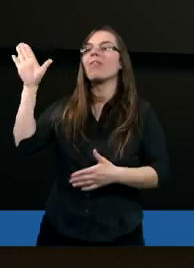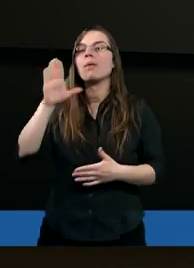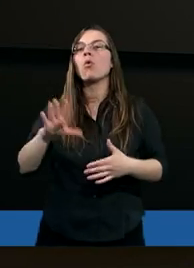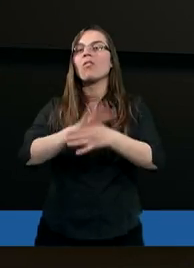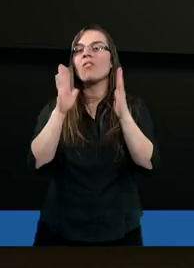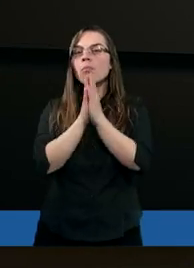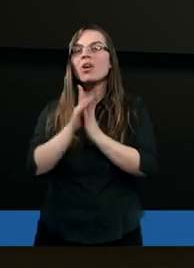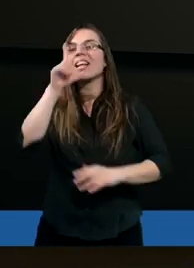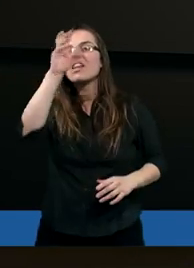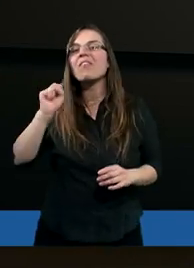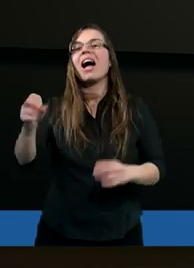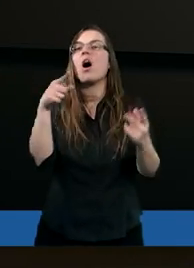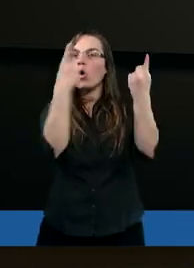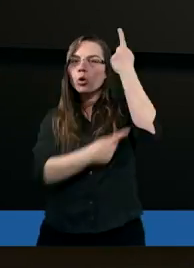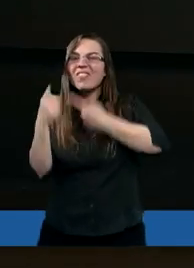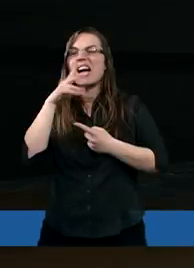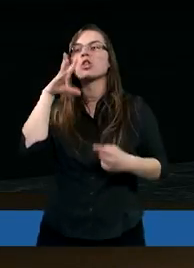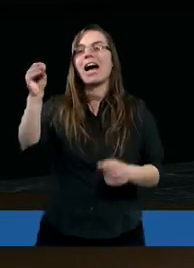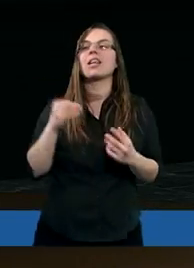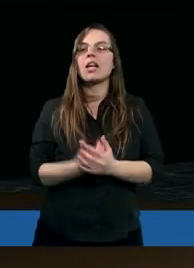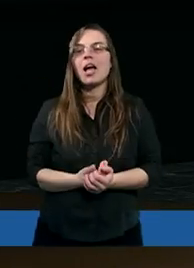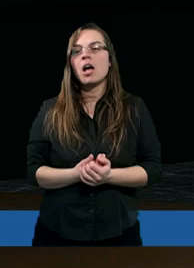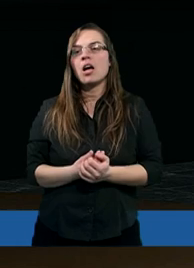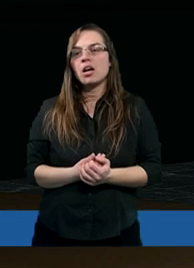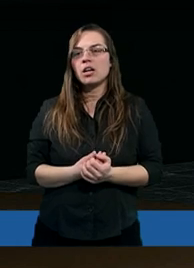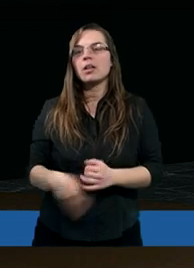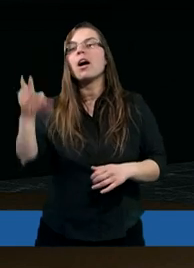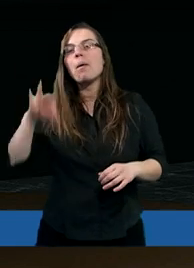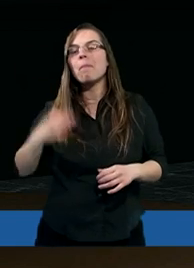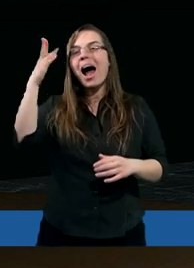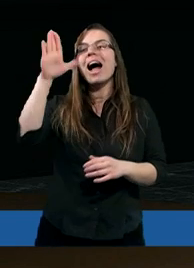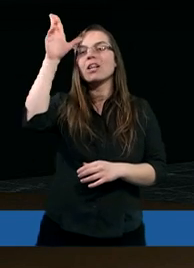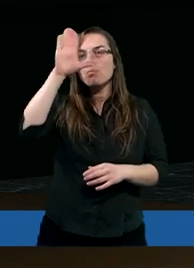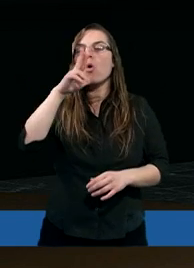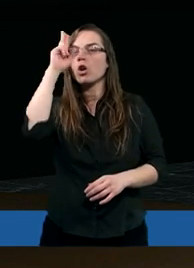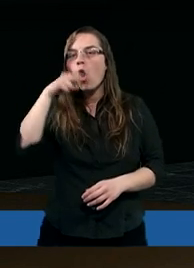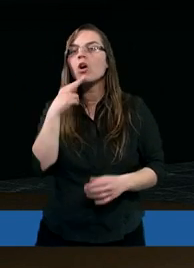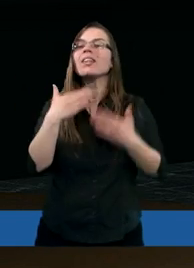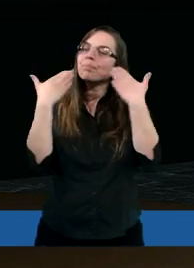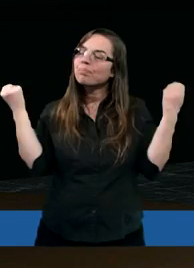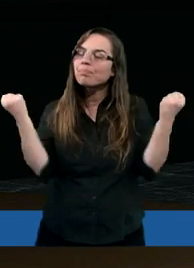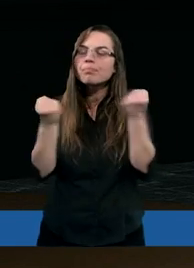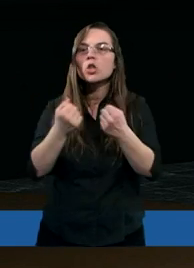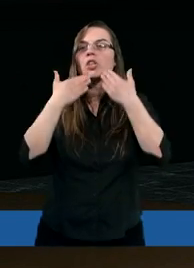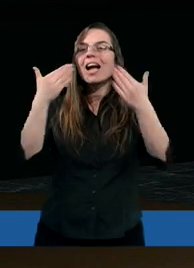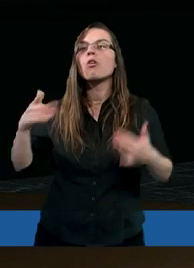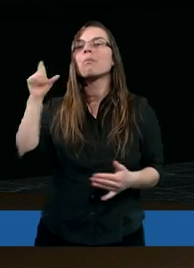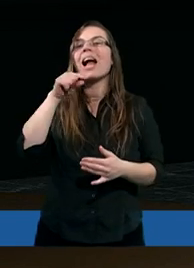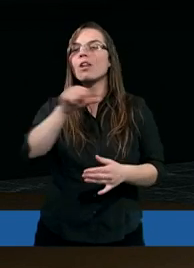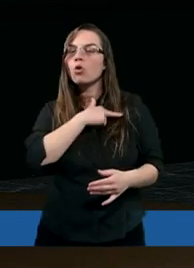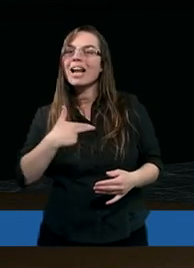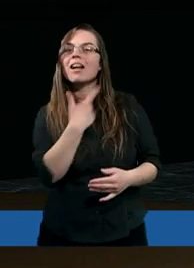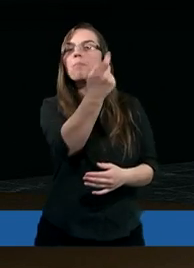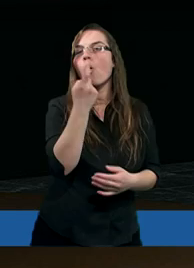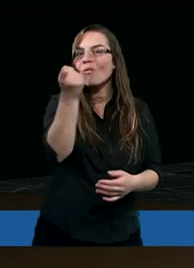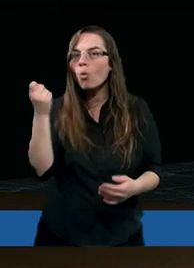modlitwie za to rozważanie. Panie nasz i Ojcze, ogromnie Ci dziękujemy za to, że